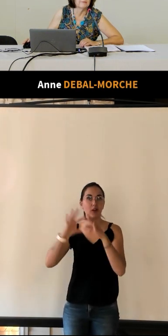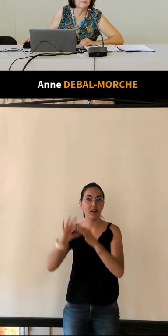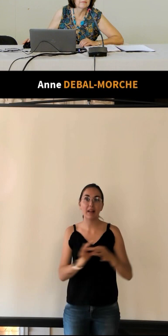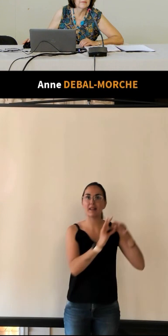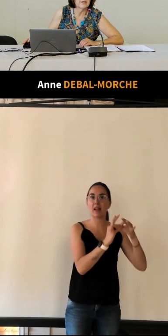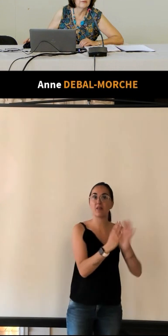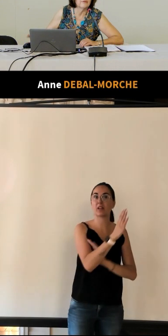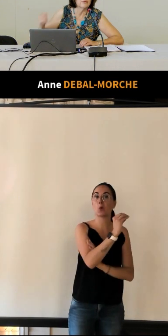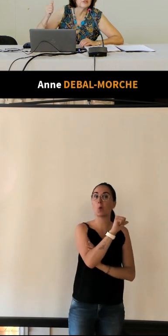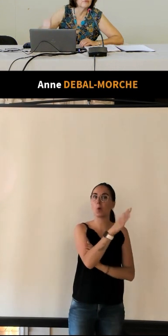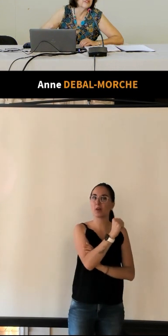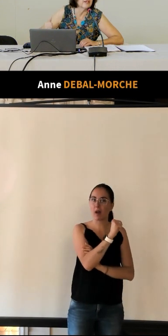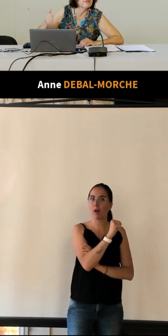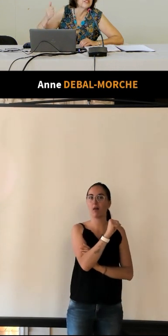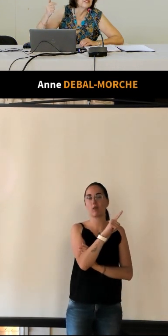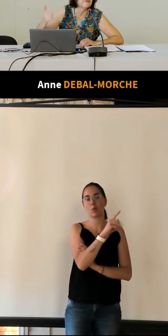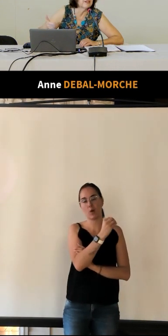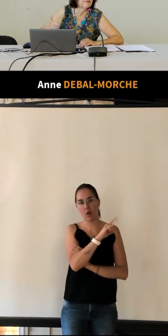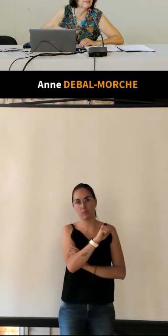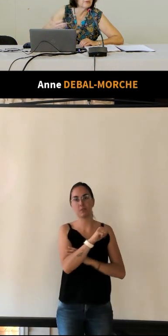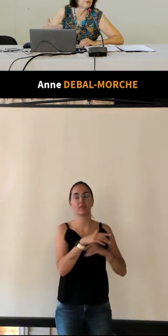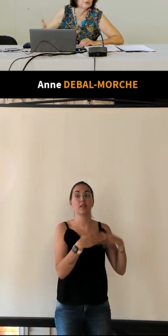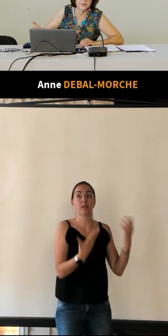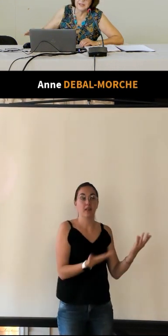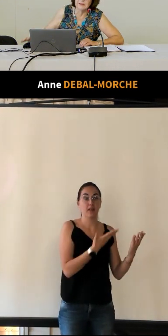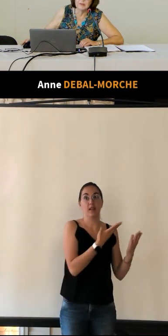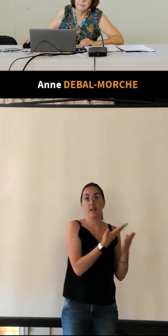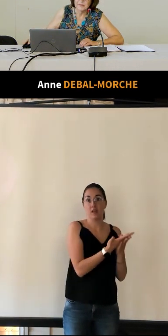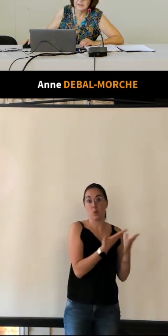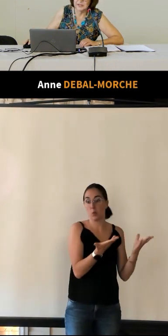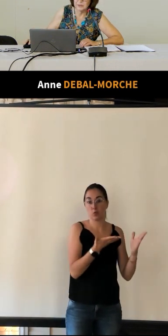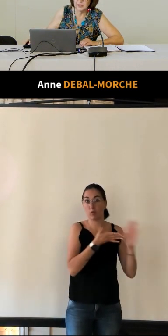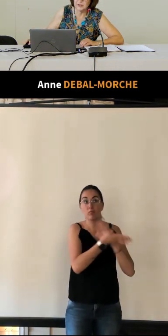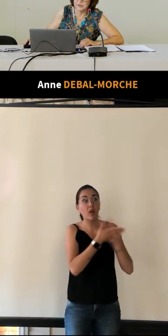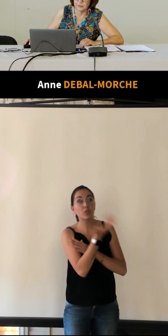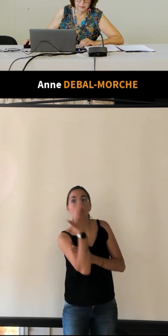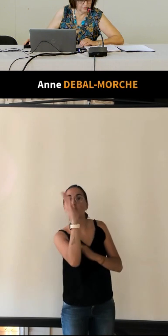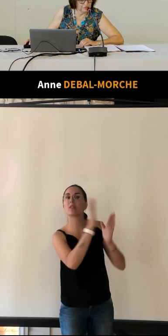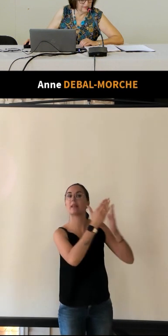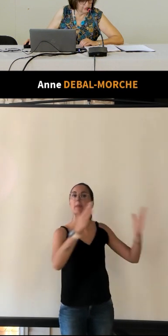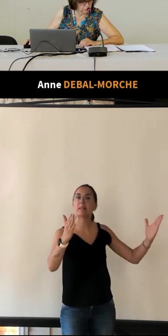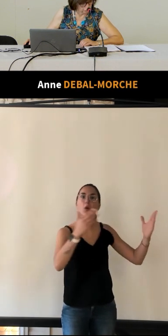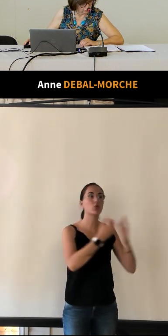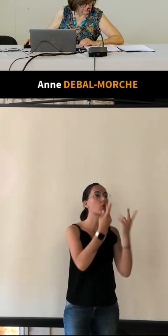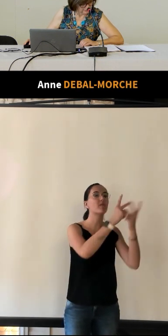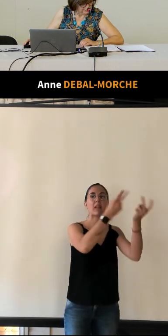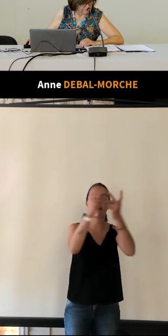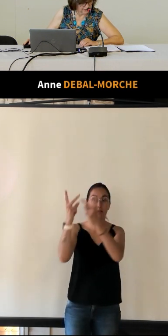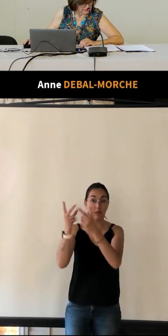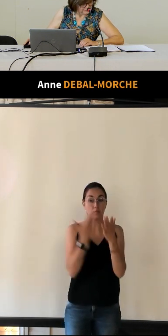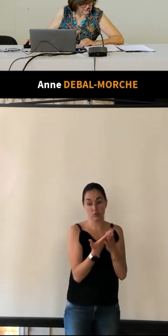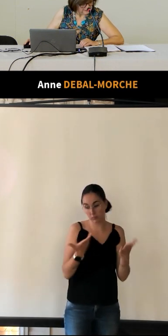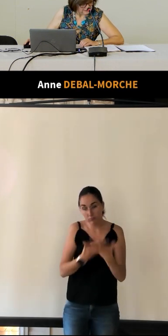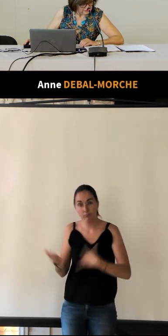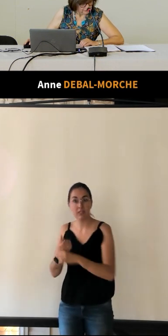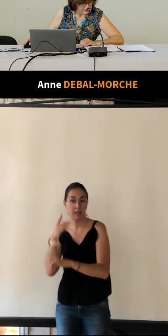-Cola qui avait fait aussi le vieil Annecy enfin qui a fait sur ce modèle des dépliants sur la ville de Tours enfin